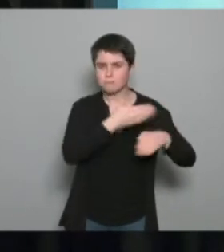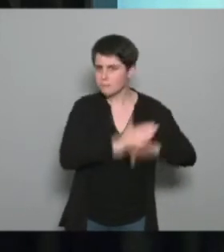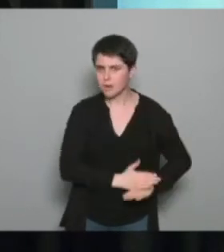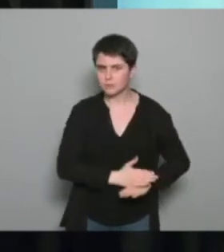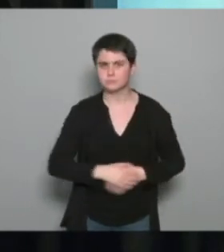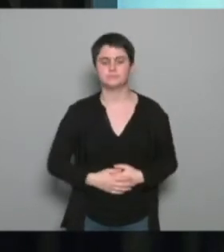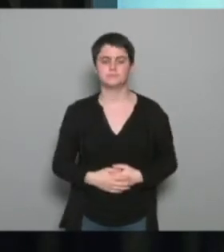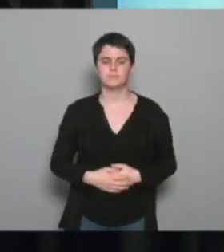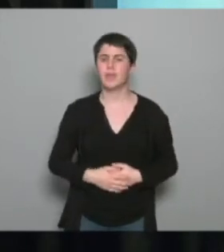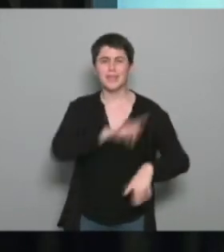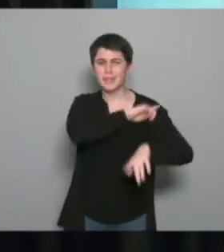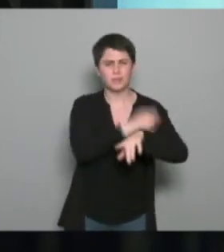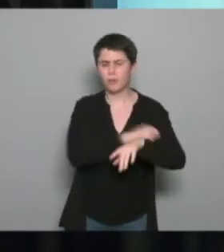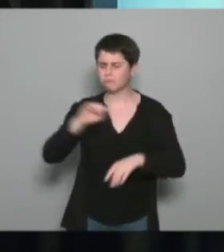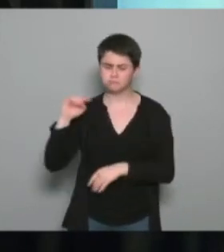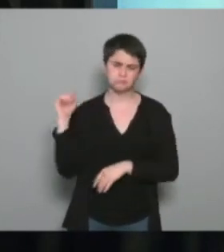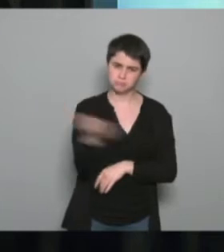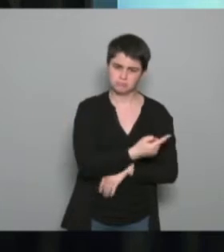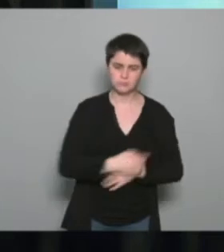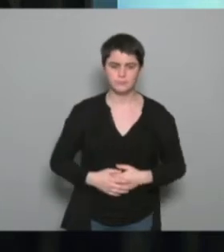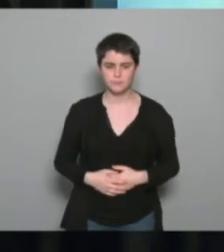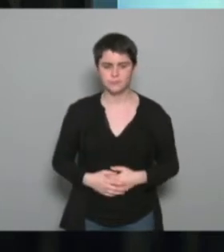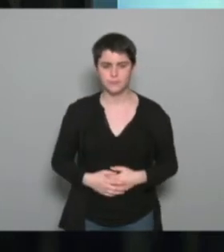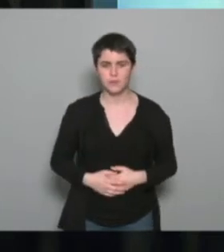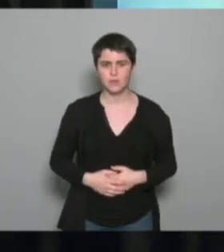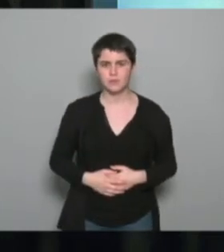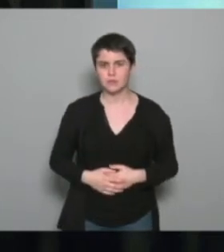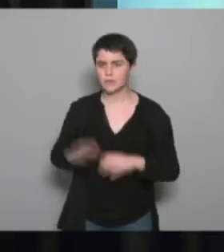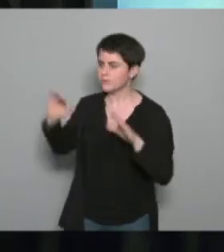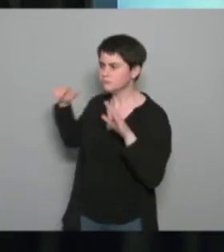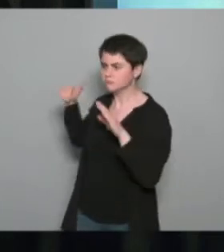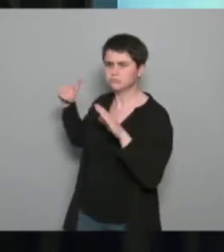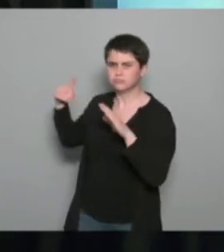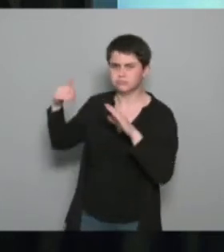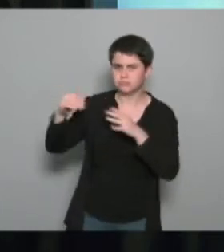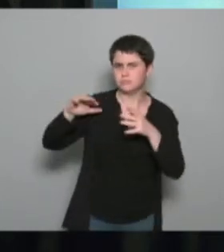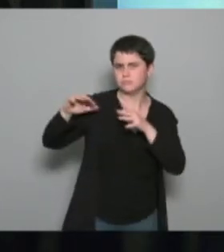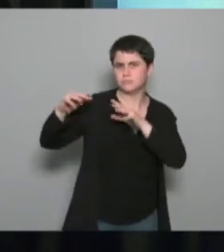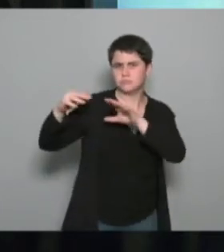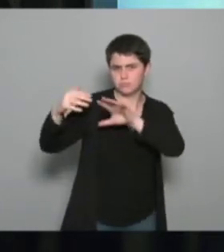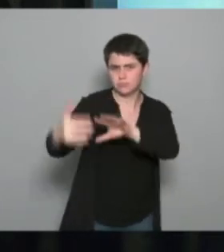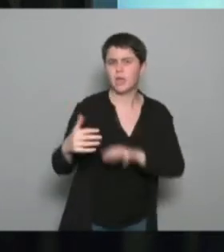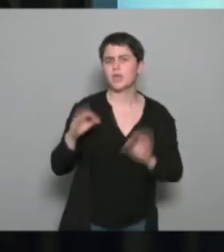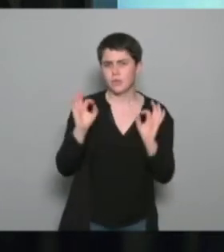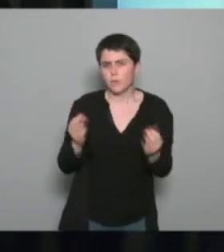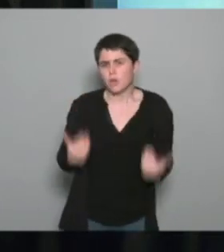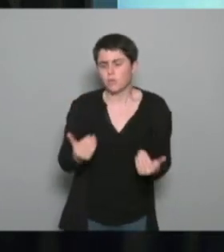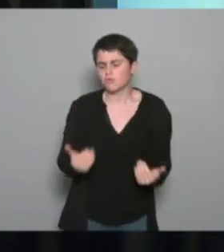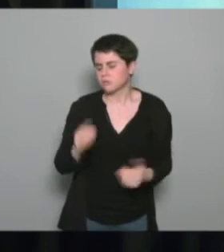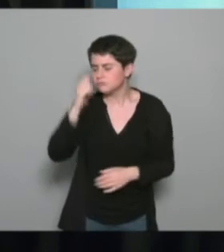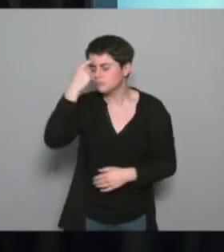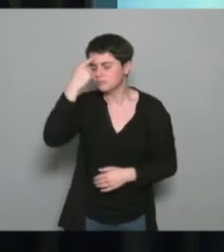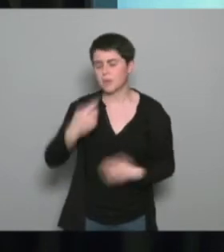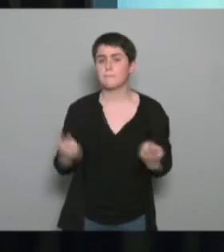la discipline ça a évolué depuis plus d'une Olympiade et ça c'est réellement pris en compte je le vois pour la